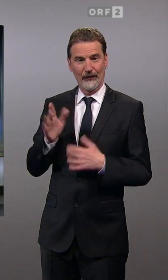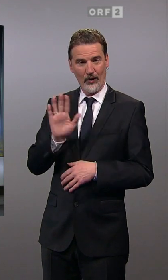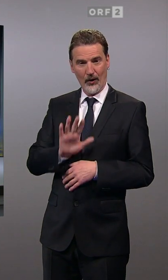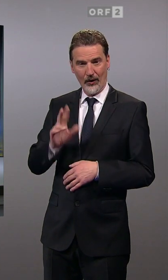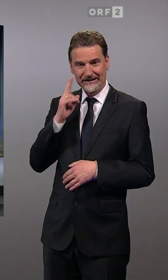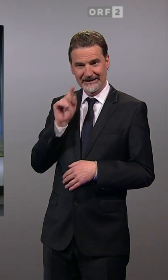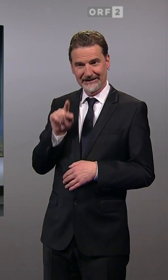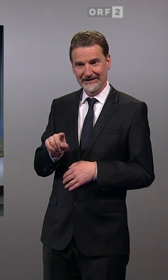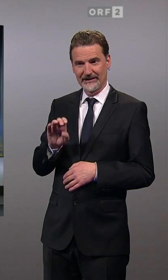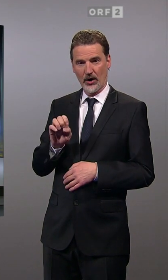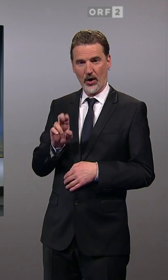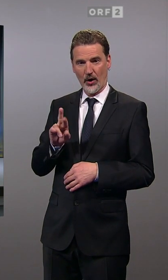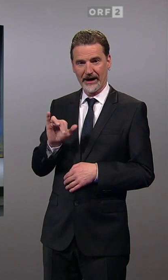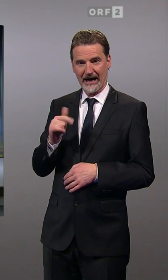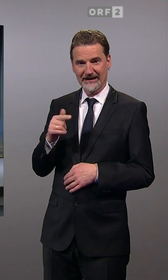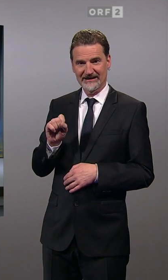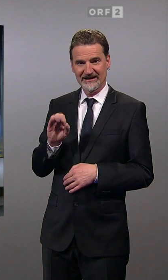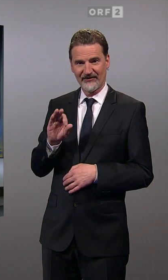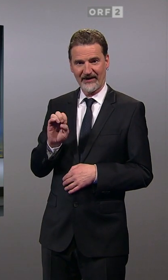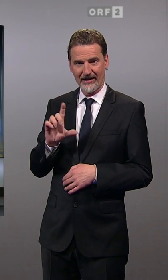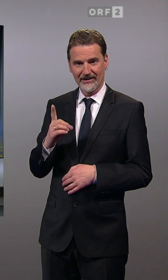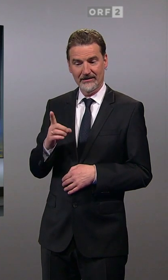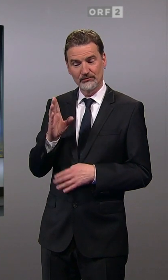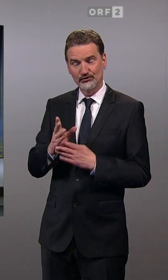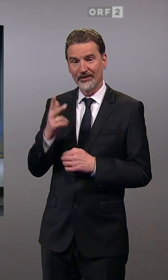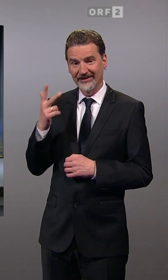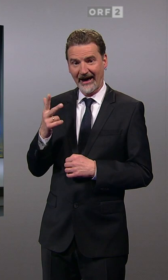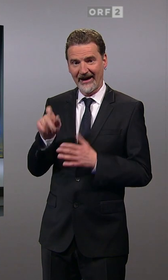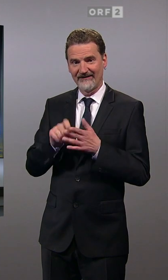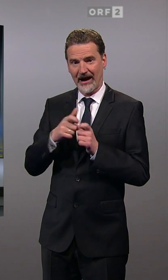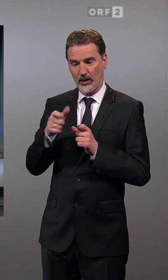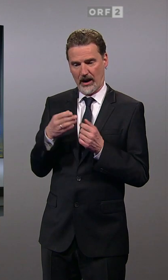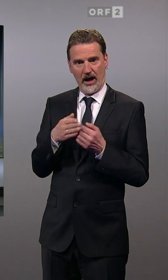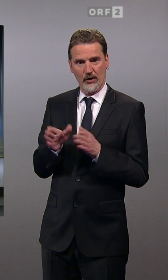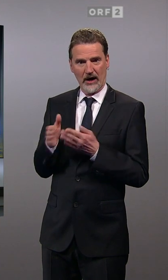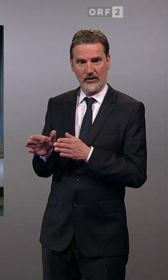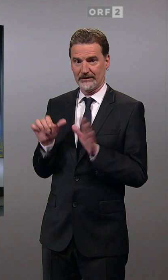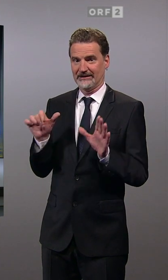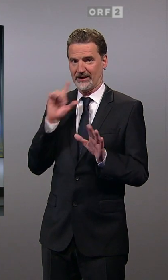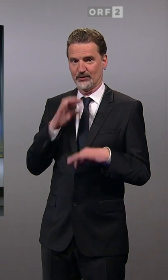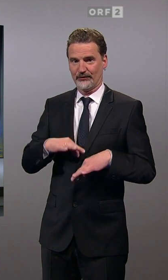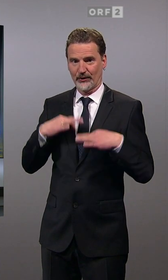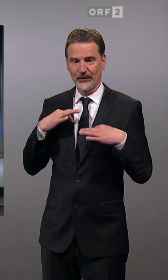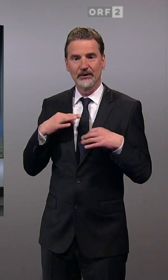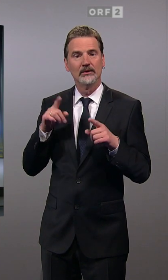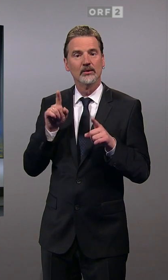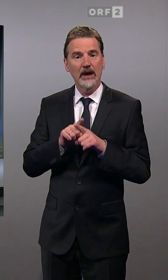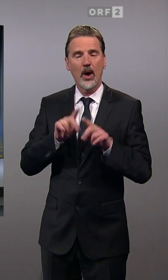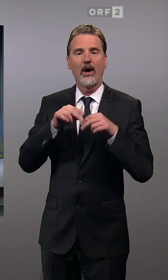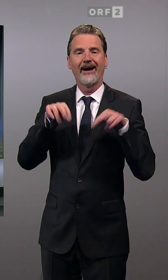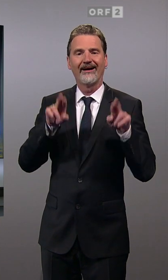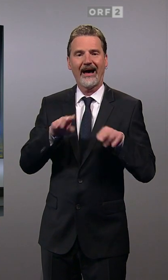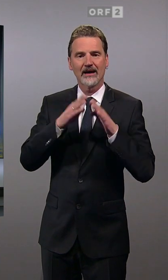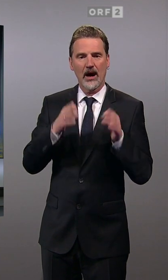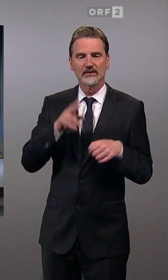früh auf stehrfreundlichen Euratsfeld haben da bereits drei Wahllokale in der Gemeinde ihre Pforte geöffnet. Und auch im Wahllokal im Rathaus von